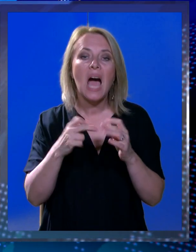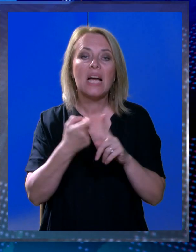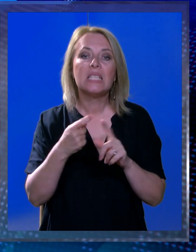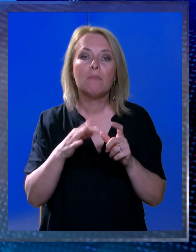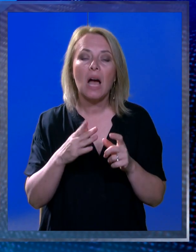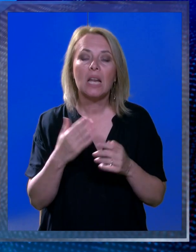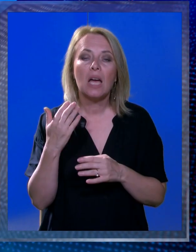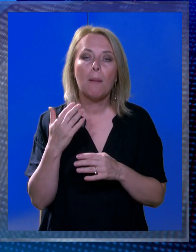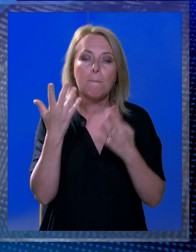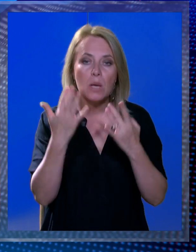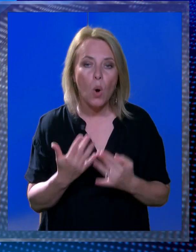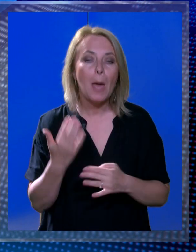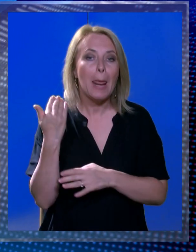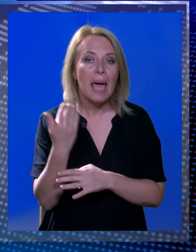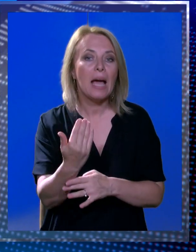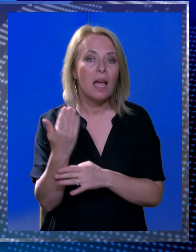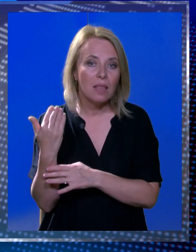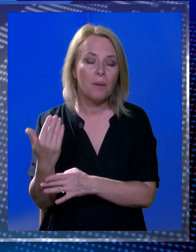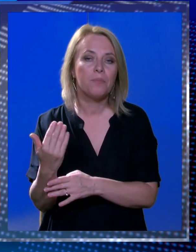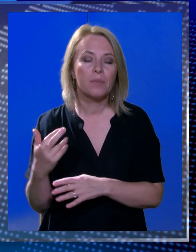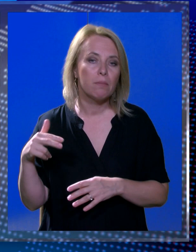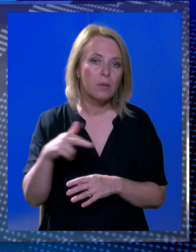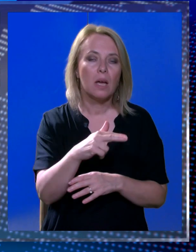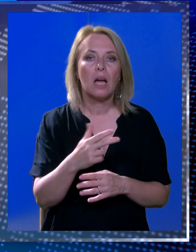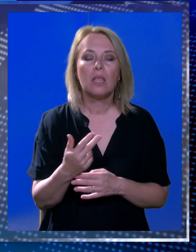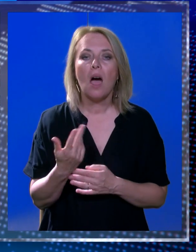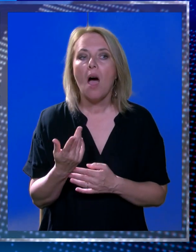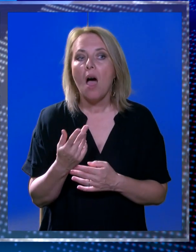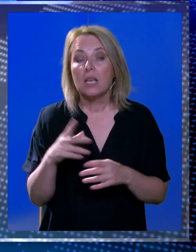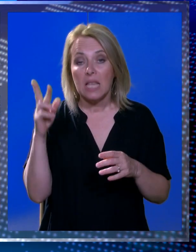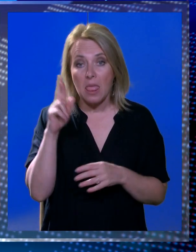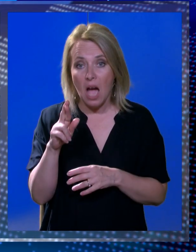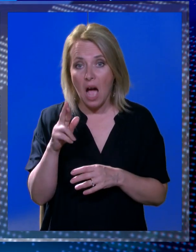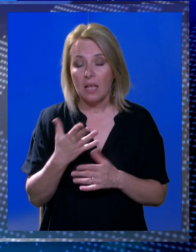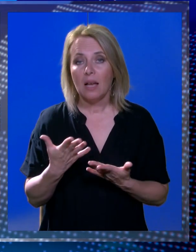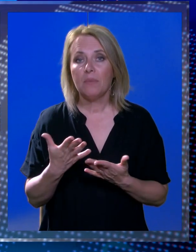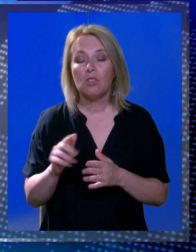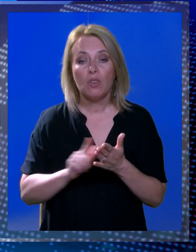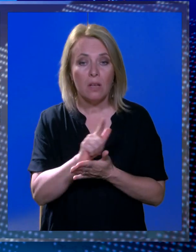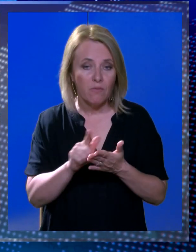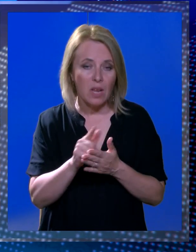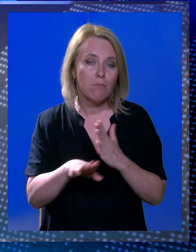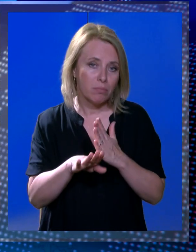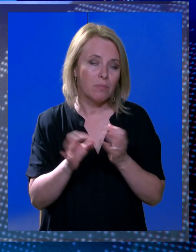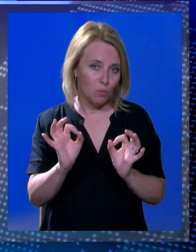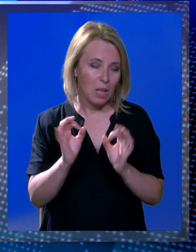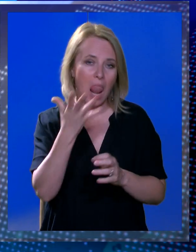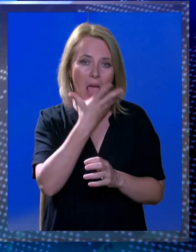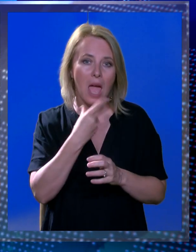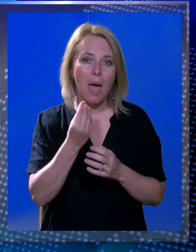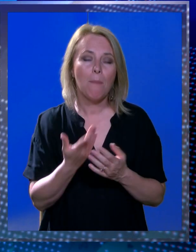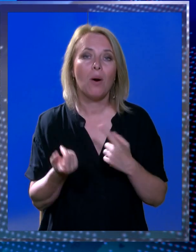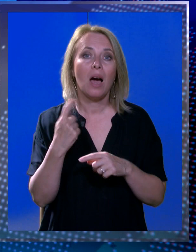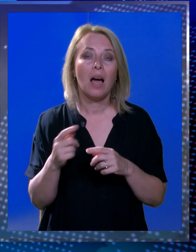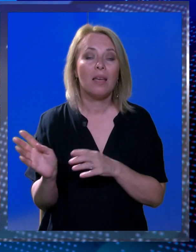broj regata što bude moguće a eto nadam se stvarno da će nas vrijeme poslužiti da će